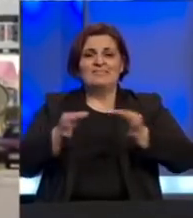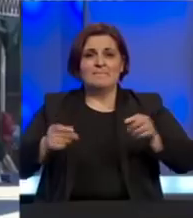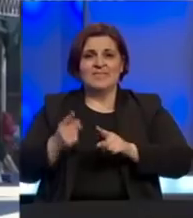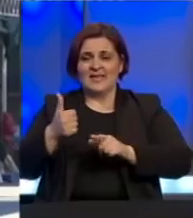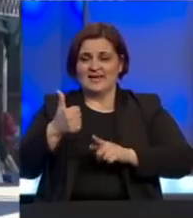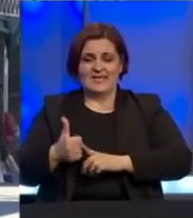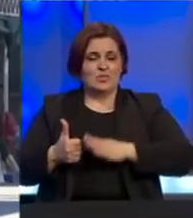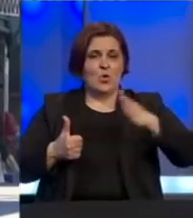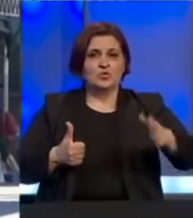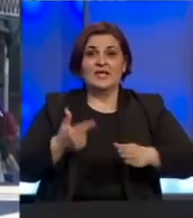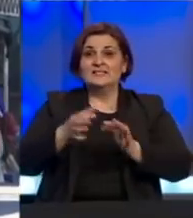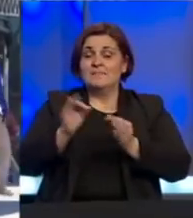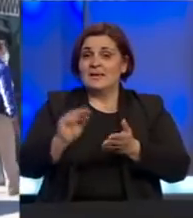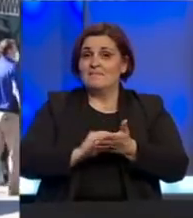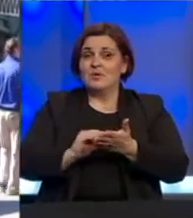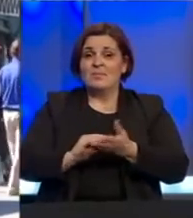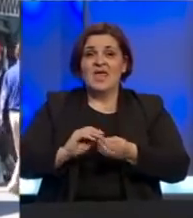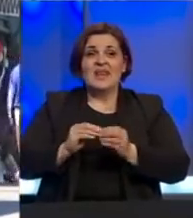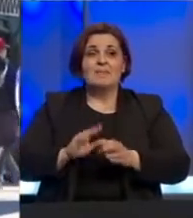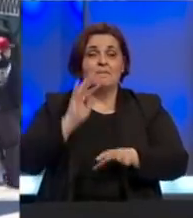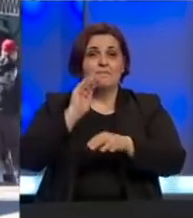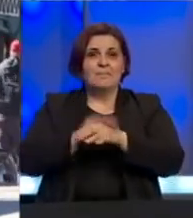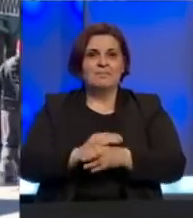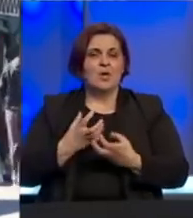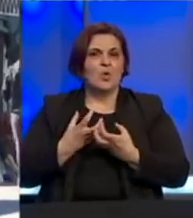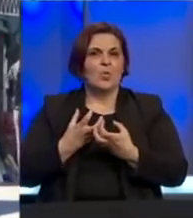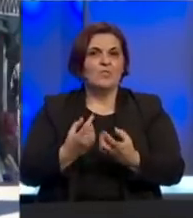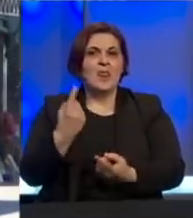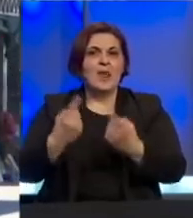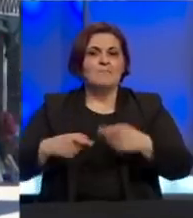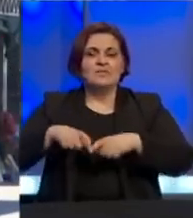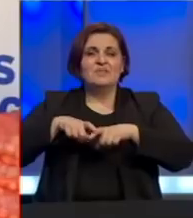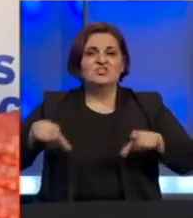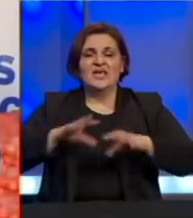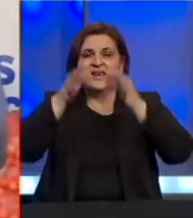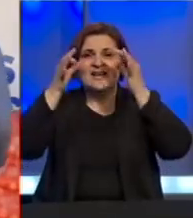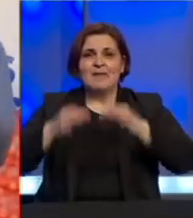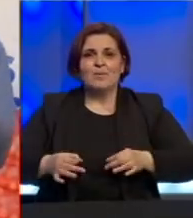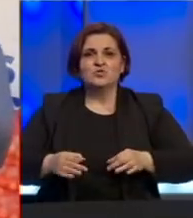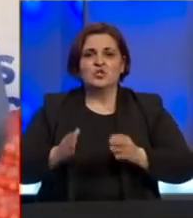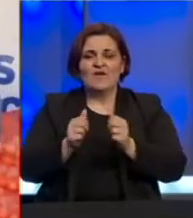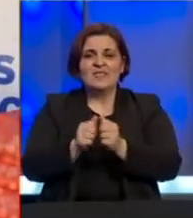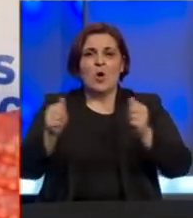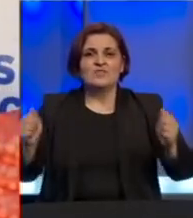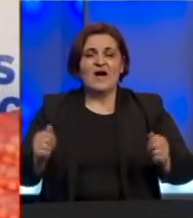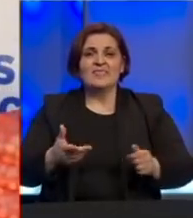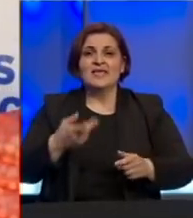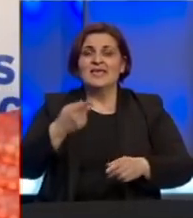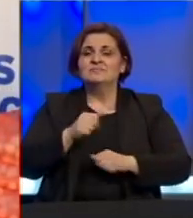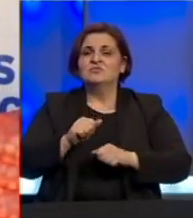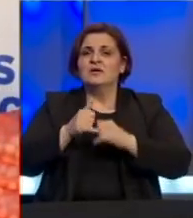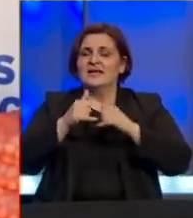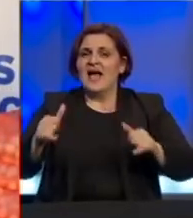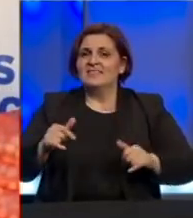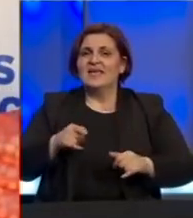od drugih Iako su mjere propisane na pijaci smo primijetili gužvu na pojedinim štandovima i nepoštovanje socijalne distanci Ispred uzeća grada